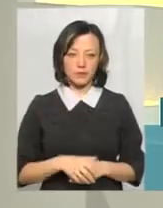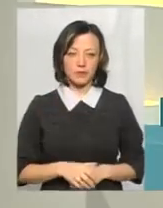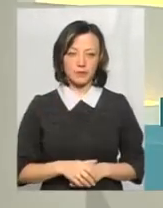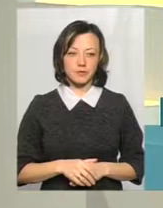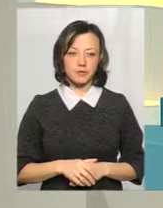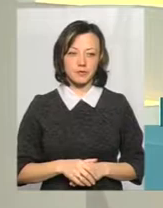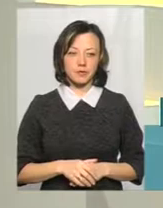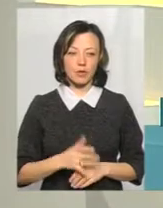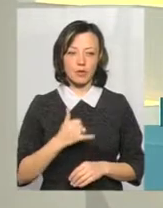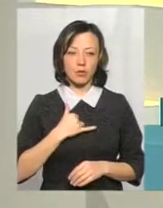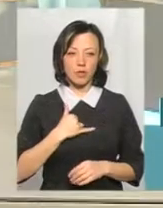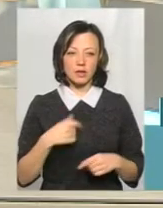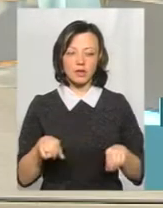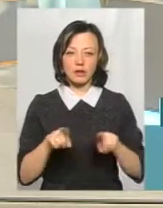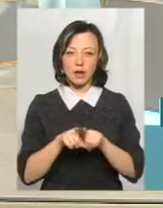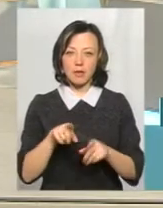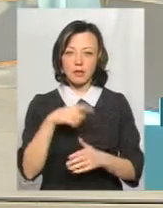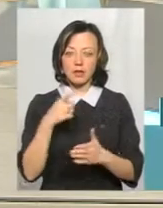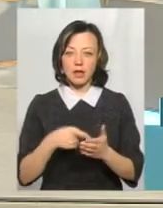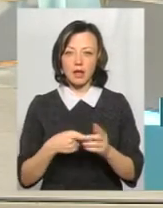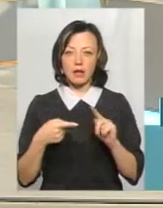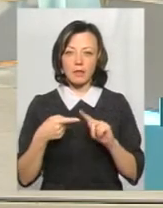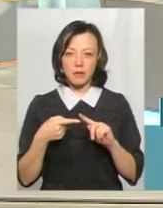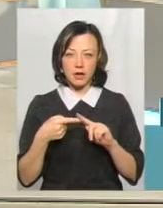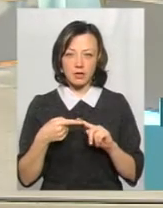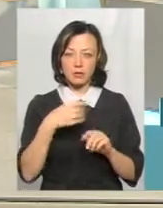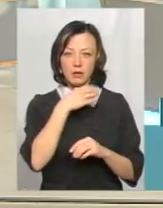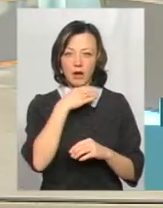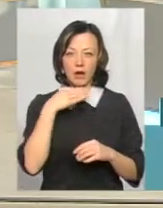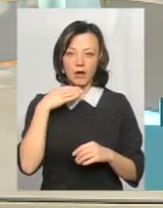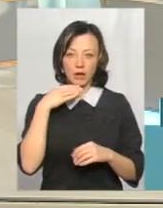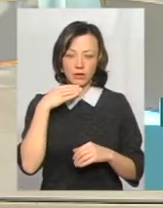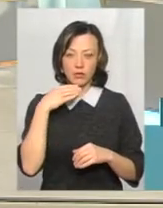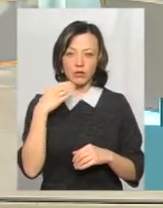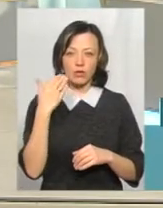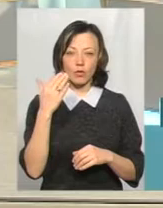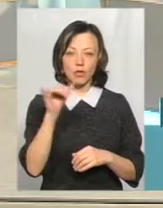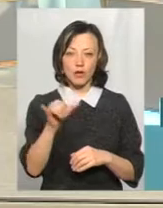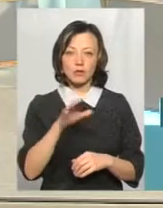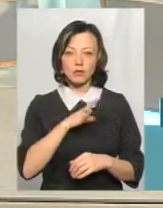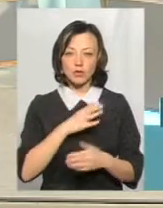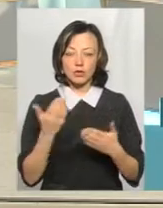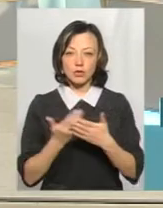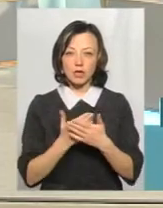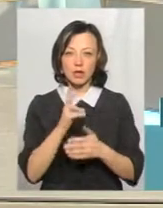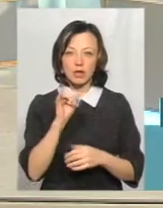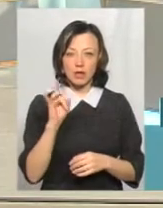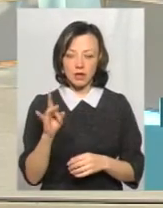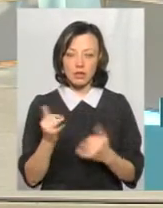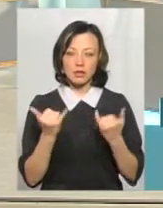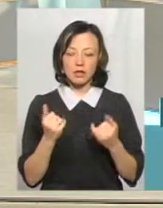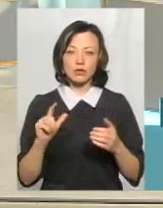У мене таке же питання. Верніше два. Те, що багато у вас вже був сюжет про Кіри, зараз вже знову прийшов